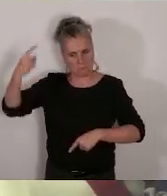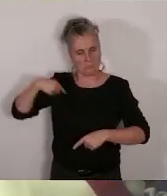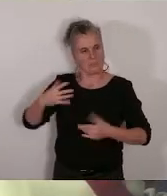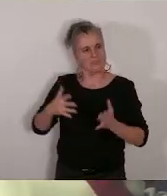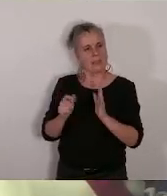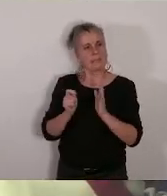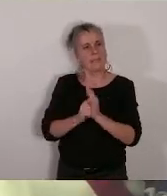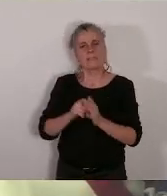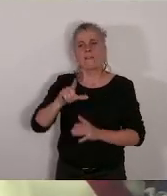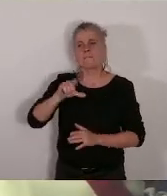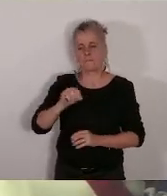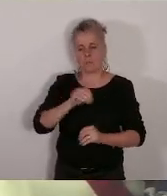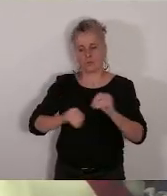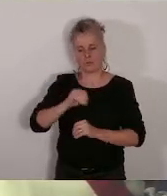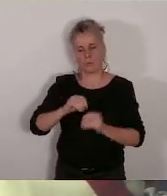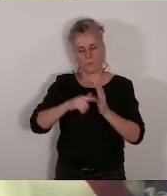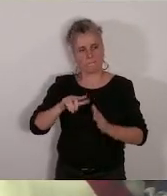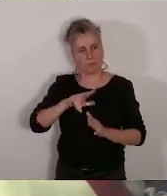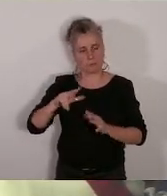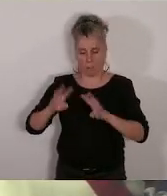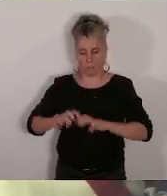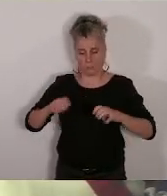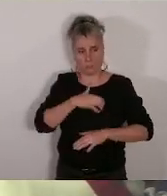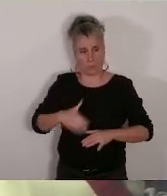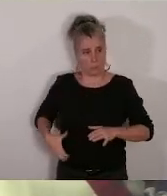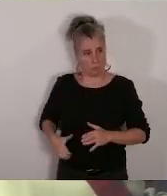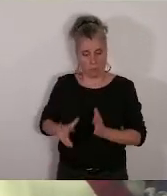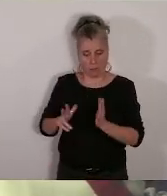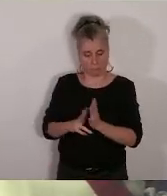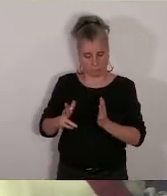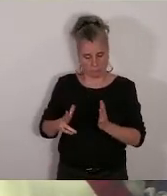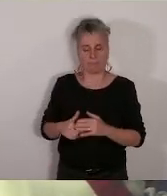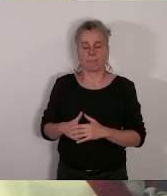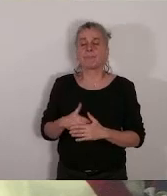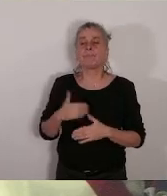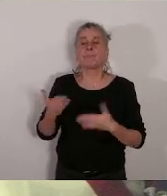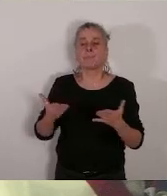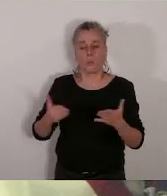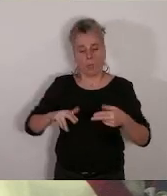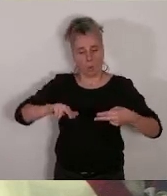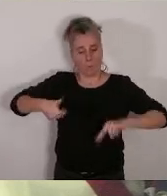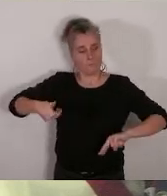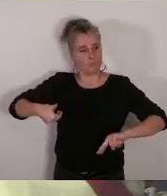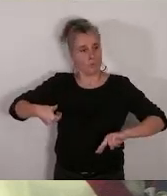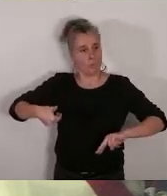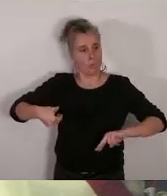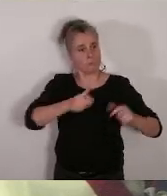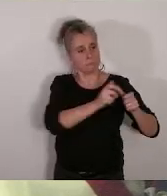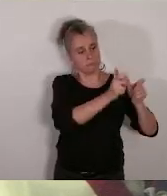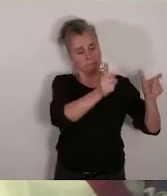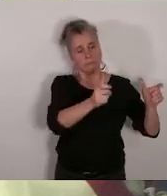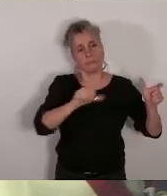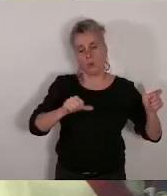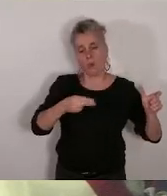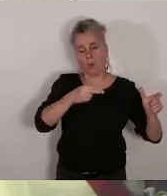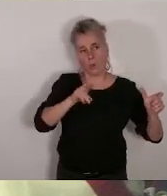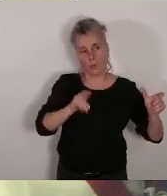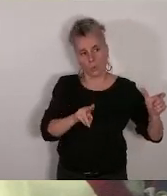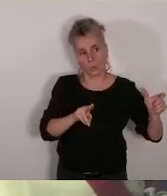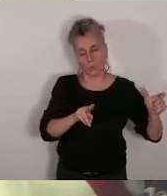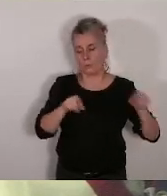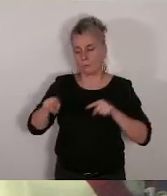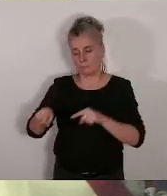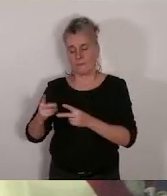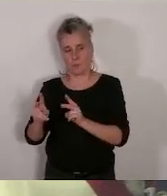le 20 octobre 2023 pour approuver la convention avec l'ANRU entre la ville et l'ANRU